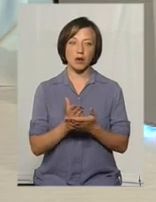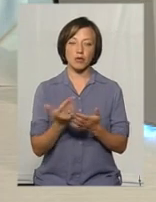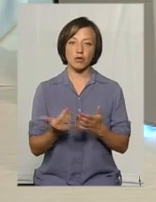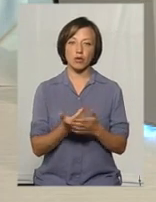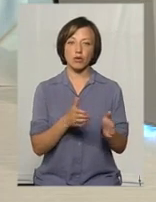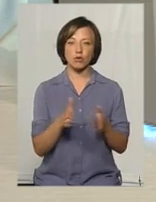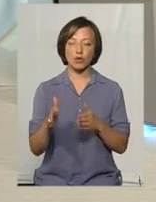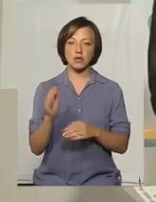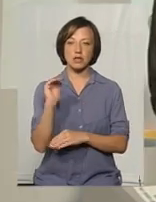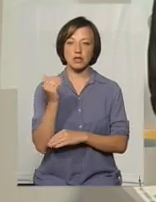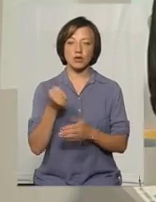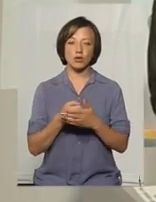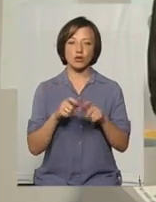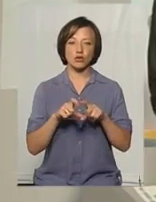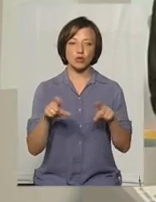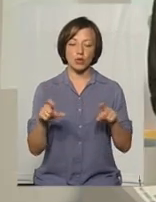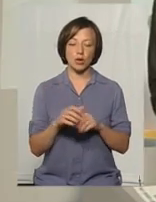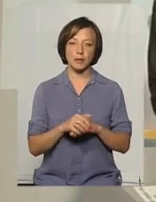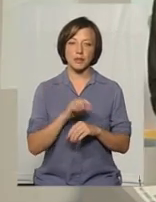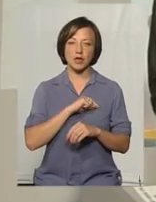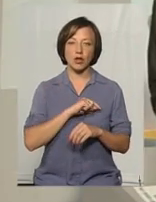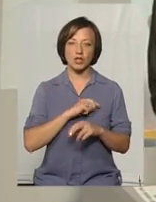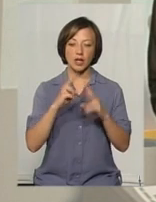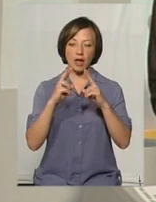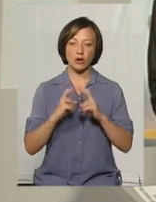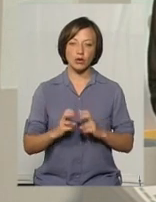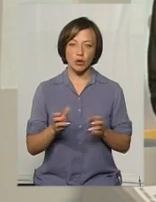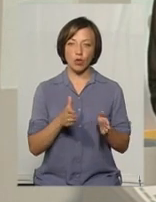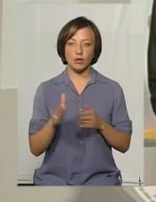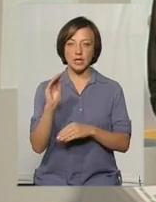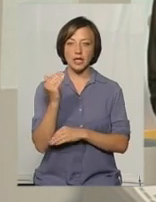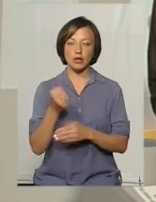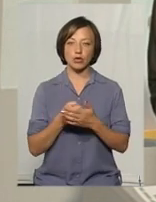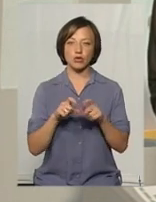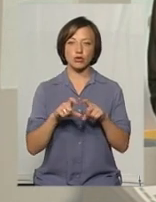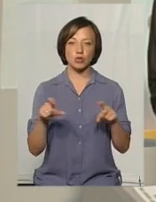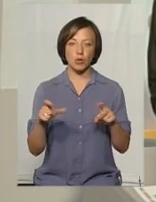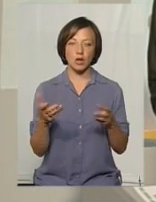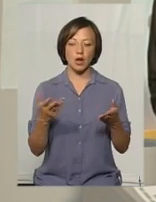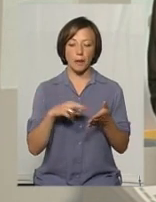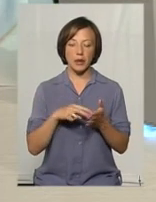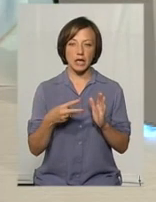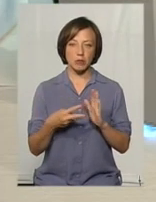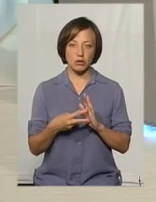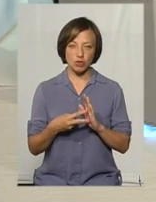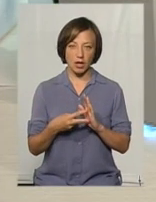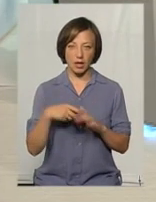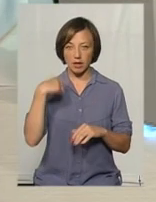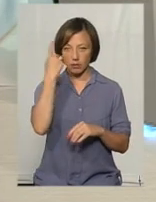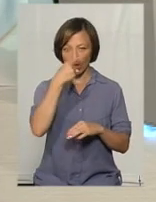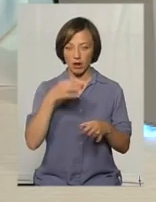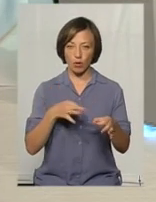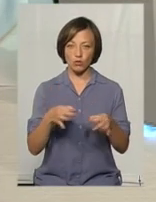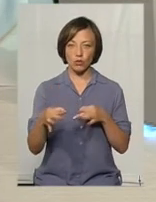готовність дитини до школи. Психологічна діагностика готовності дитини до школи, яка передбачає індивідуальне